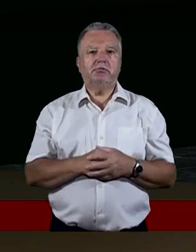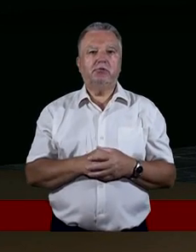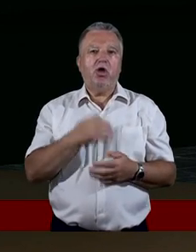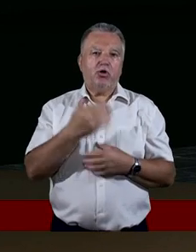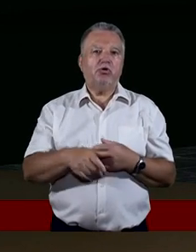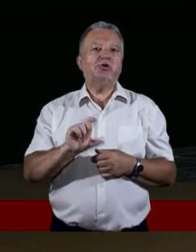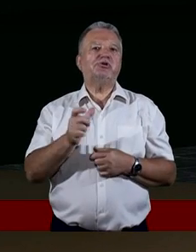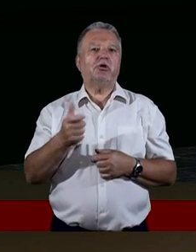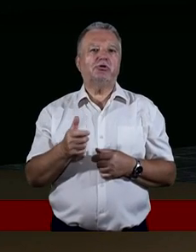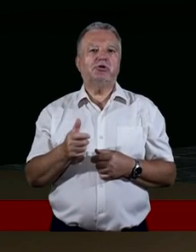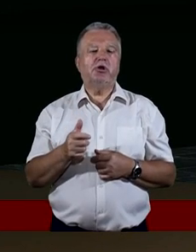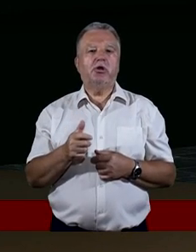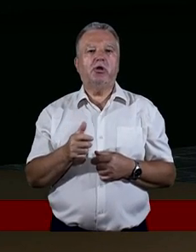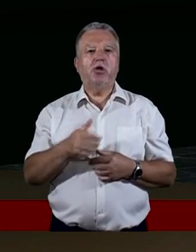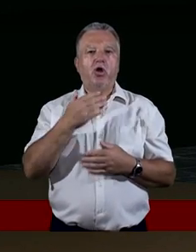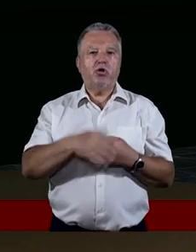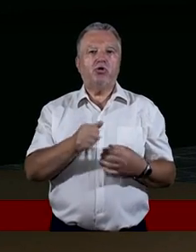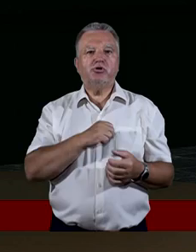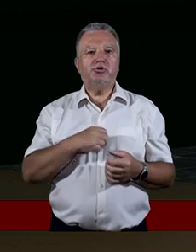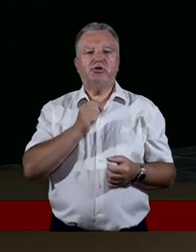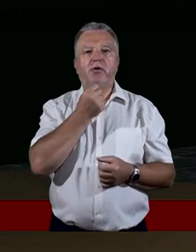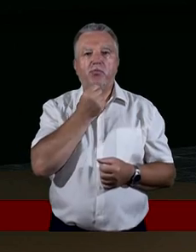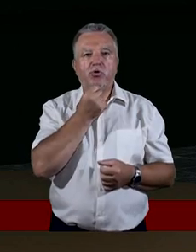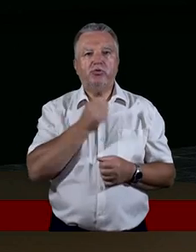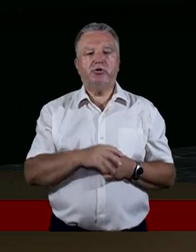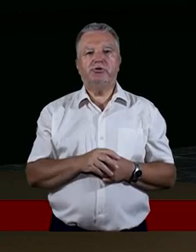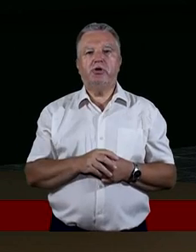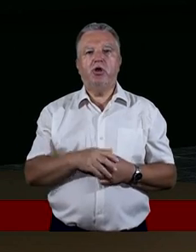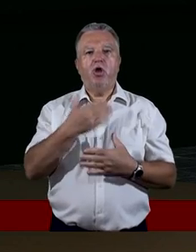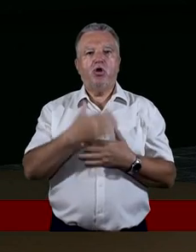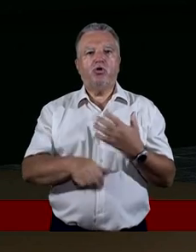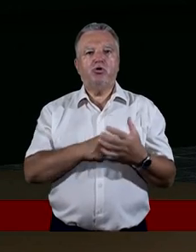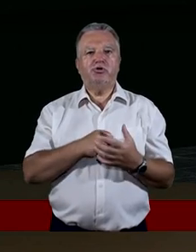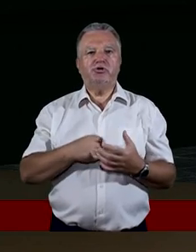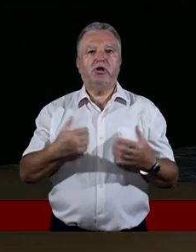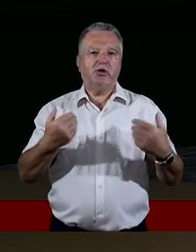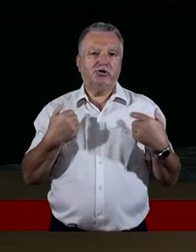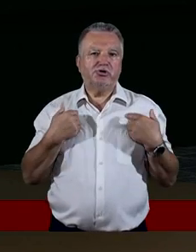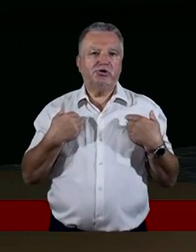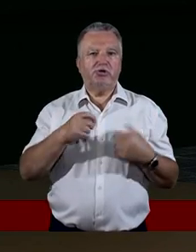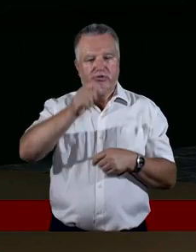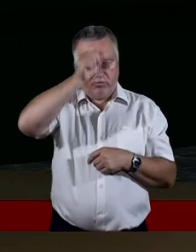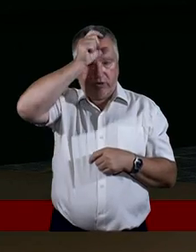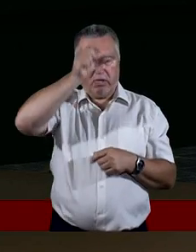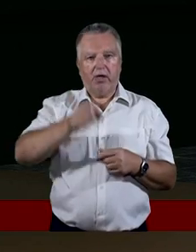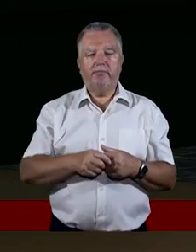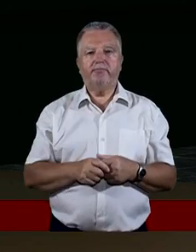czegoś. Kończy się okres młodości, kończy się wreszcie życie człowieka,